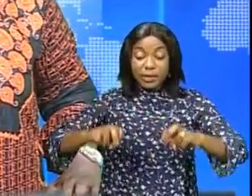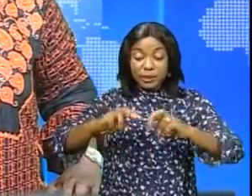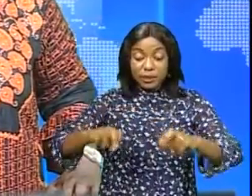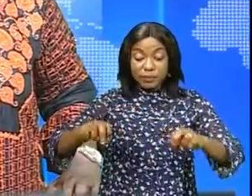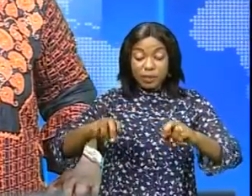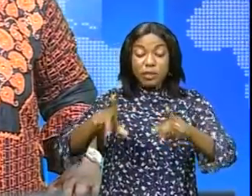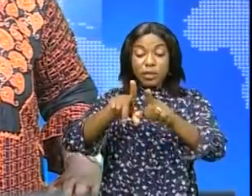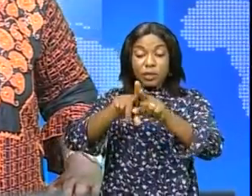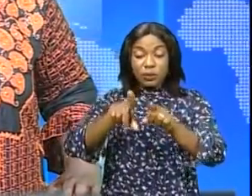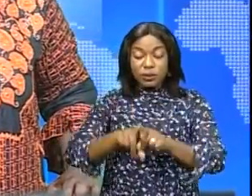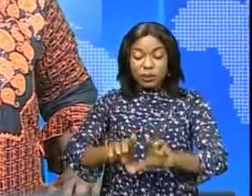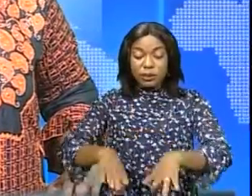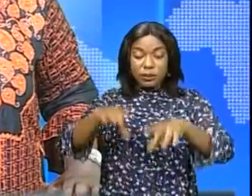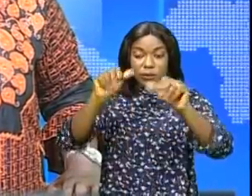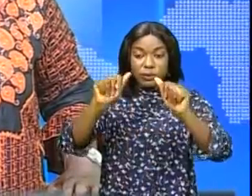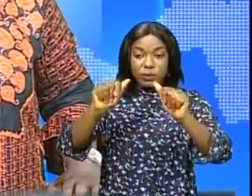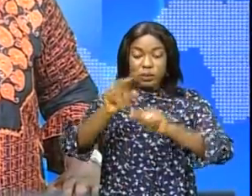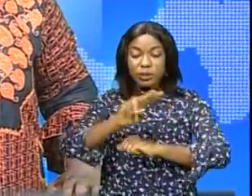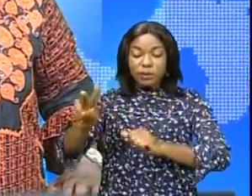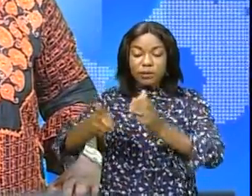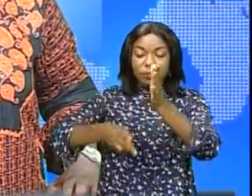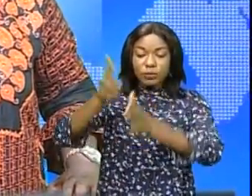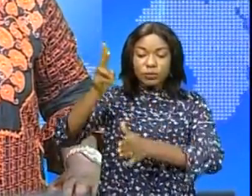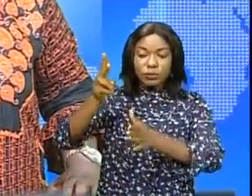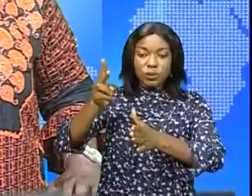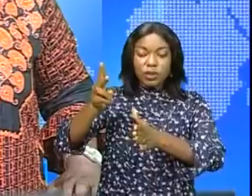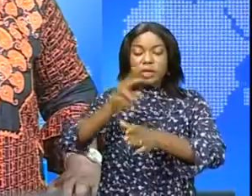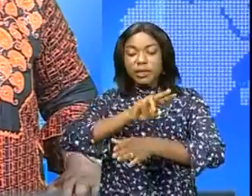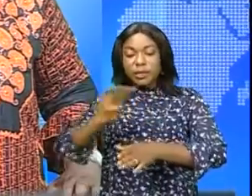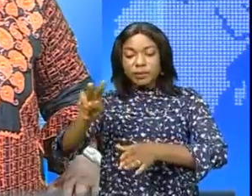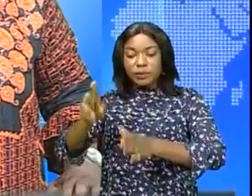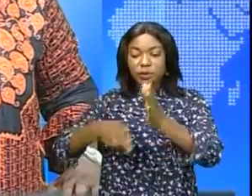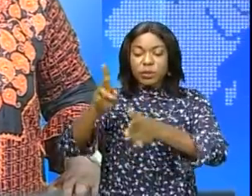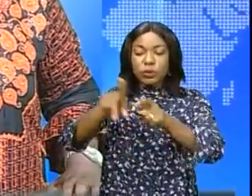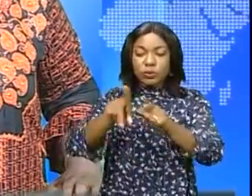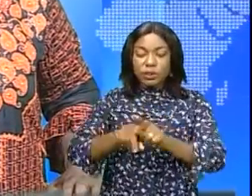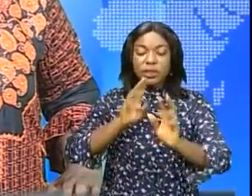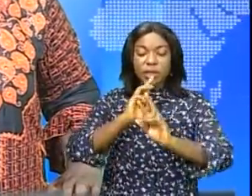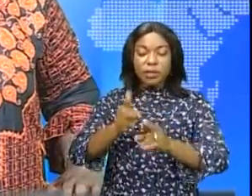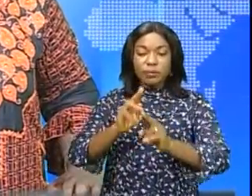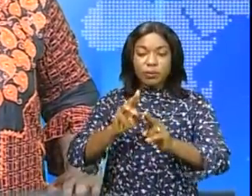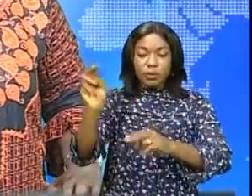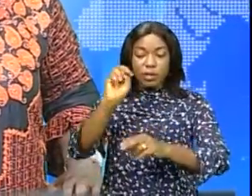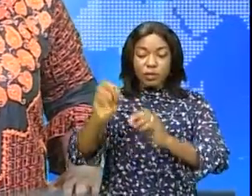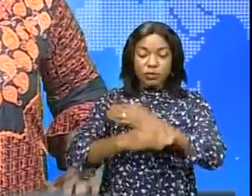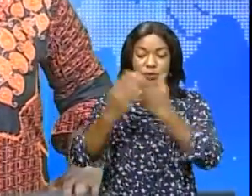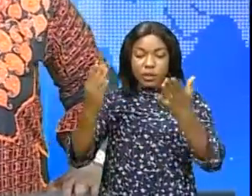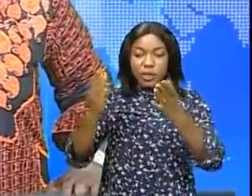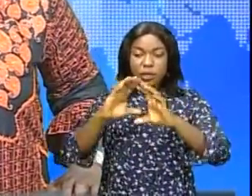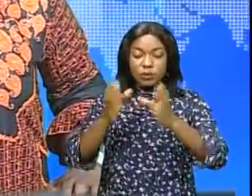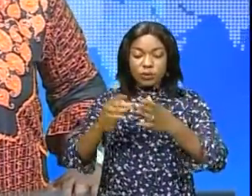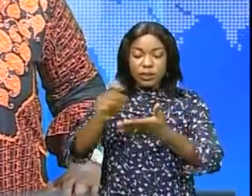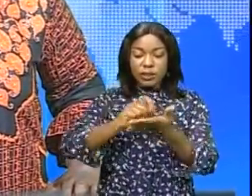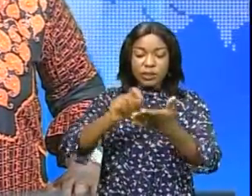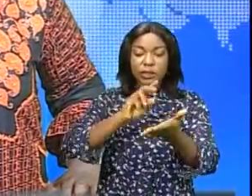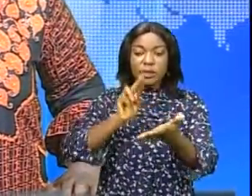rapport général du processus électoral 2012-2019 et rapport annuel 2019-2020. Le communiqué a été